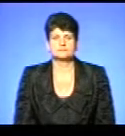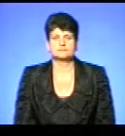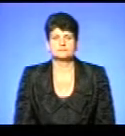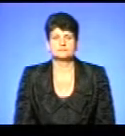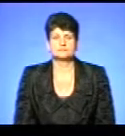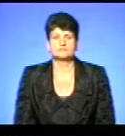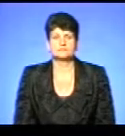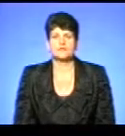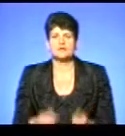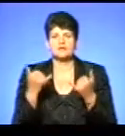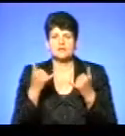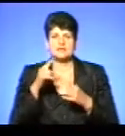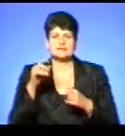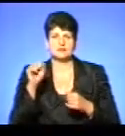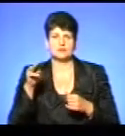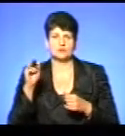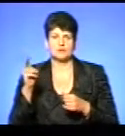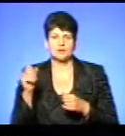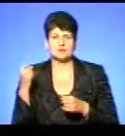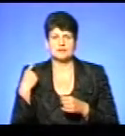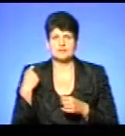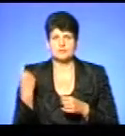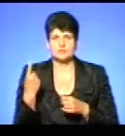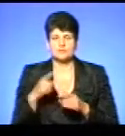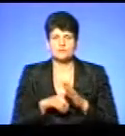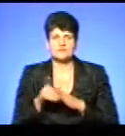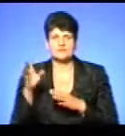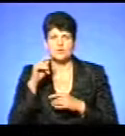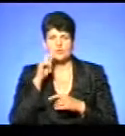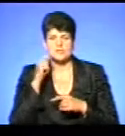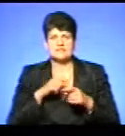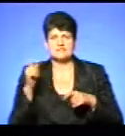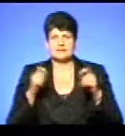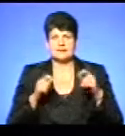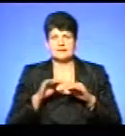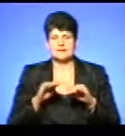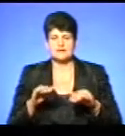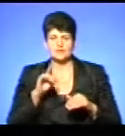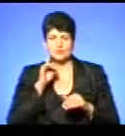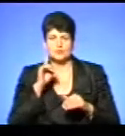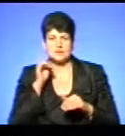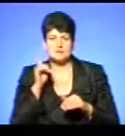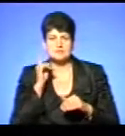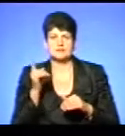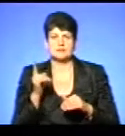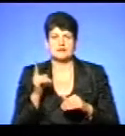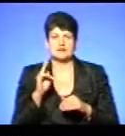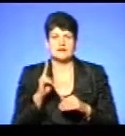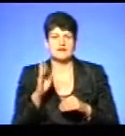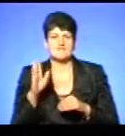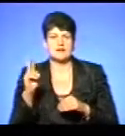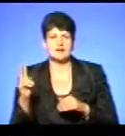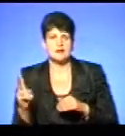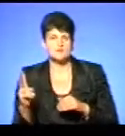Сьогодні в Затоці на Одещині розпочався всеукраїнський фестиваль юнацьких та учнівських команд КВК «Жарптиця».